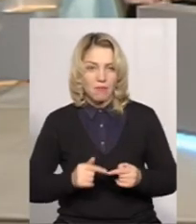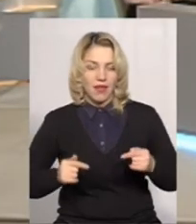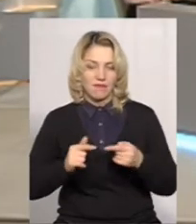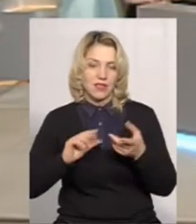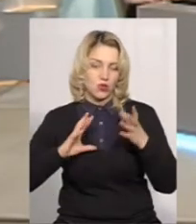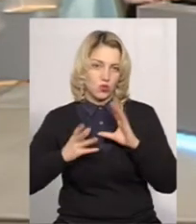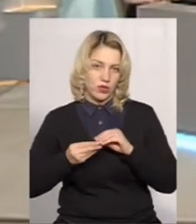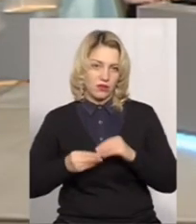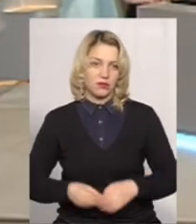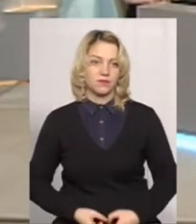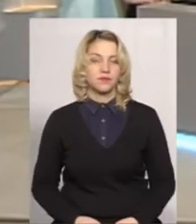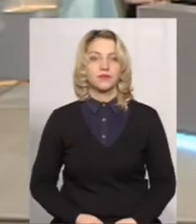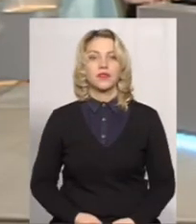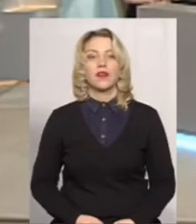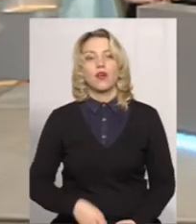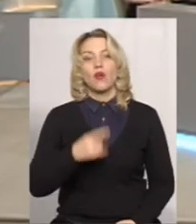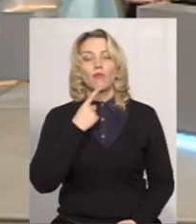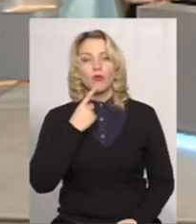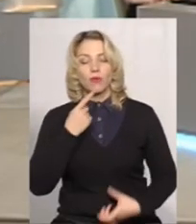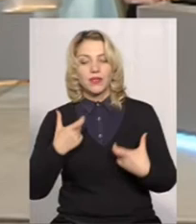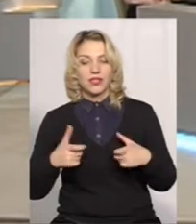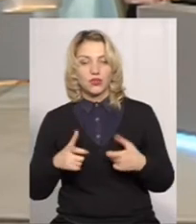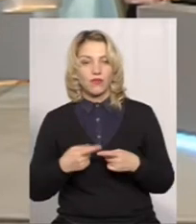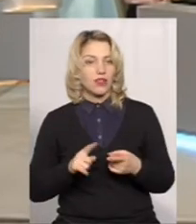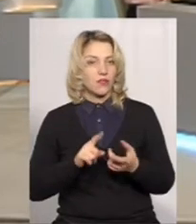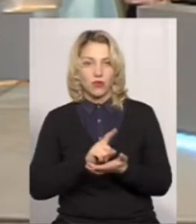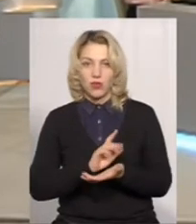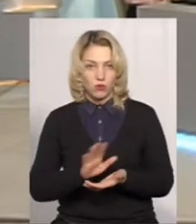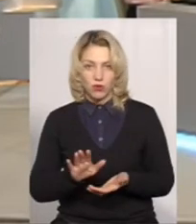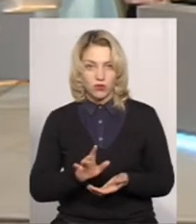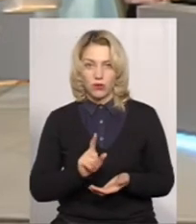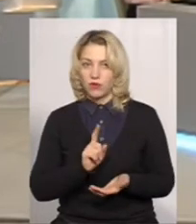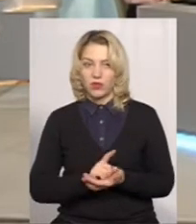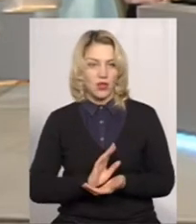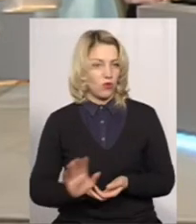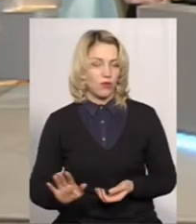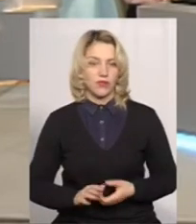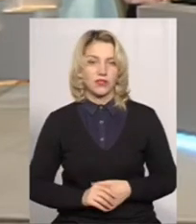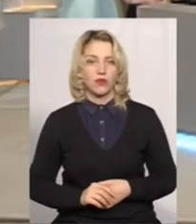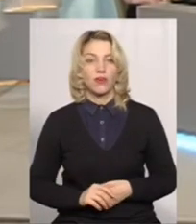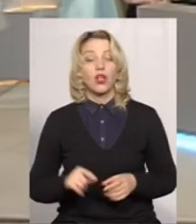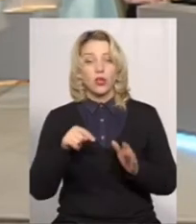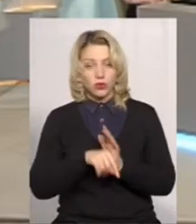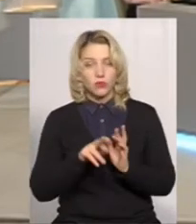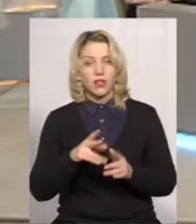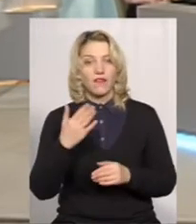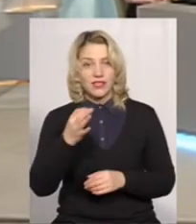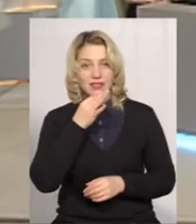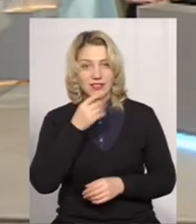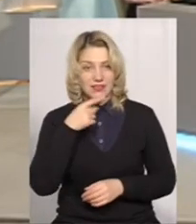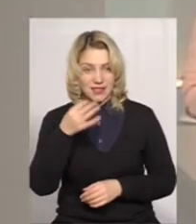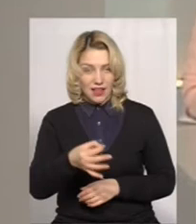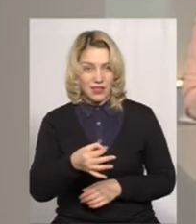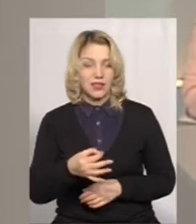результат. Ну, пробне тестування, воно ж не обов'язкове? Не обов'язкове. Не обов'язкове. Тобто, так як ви сказали,